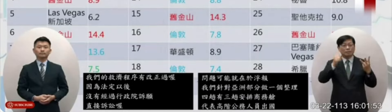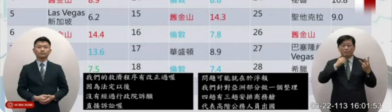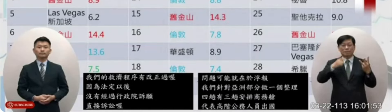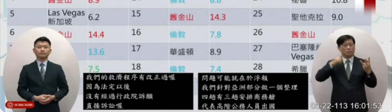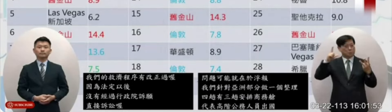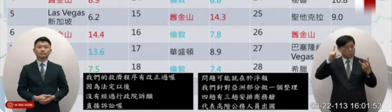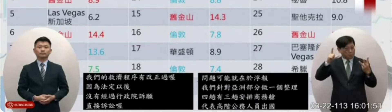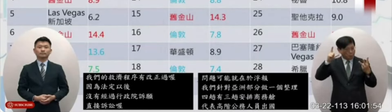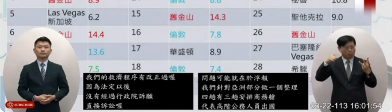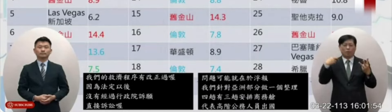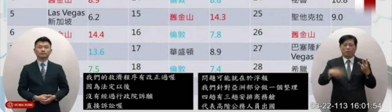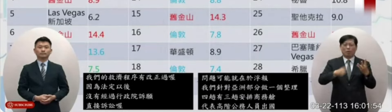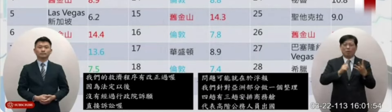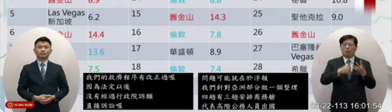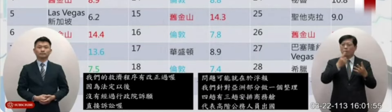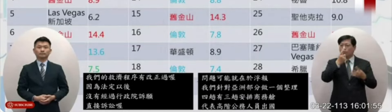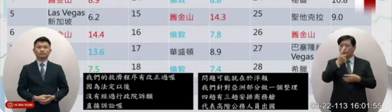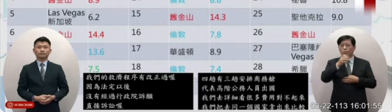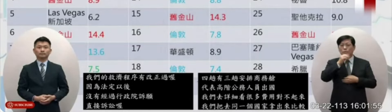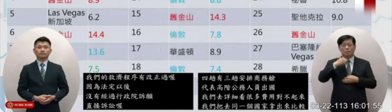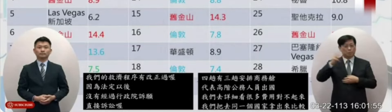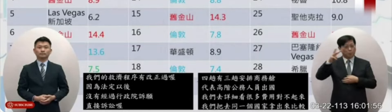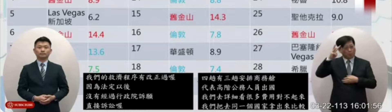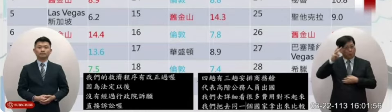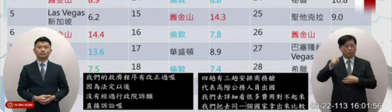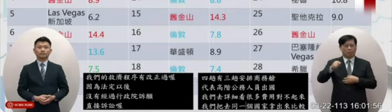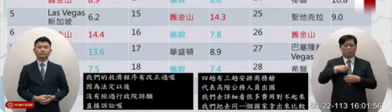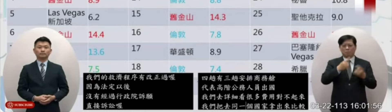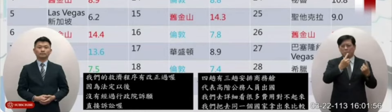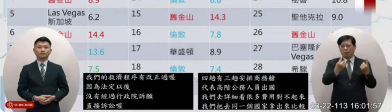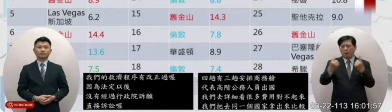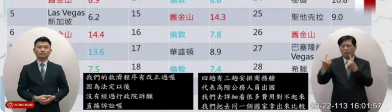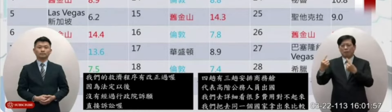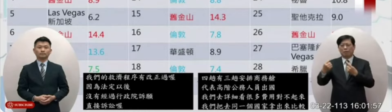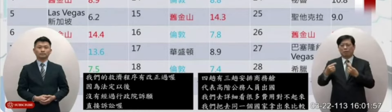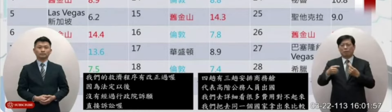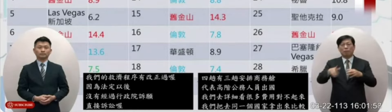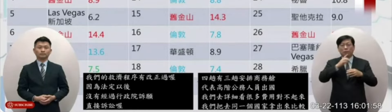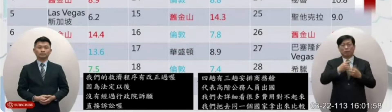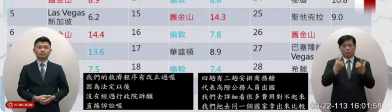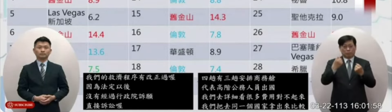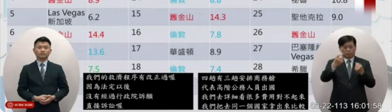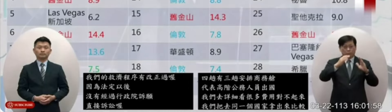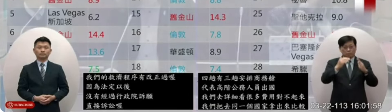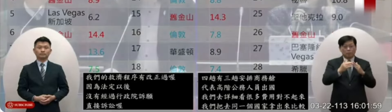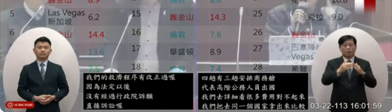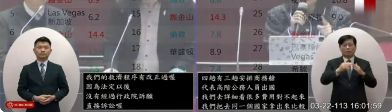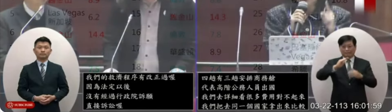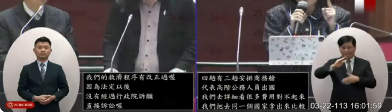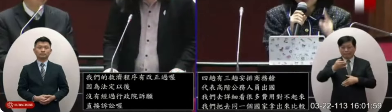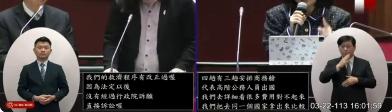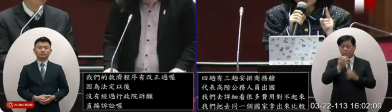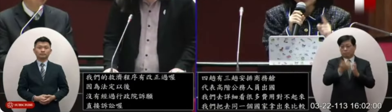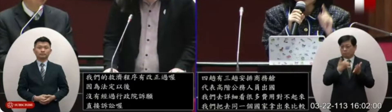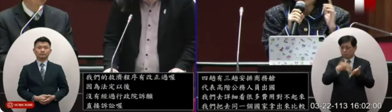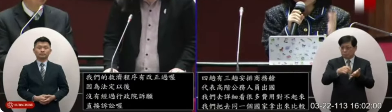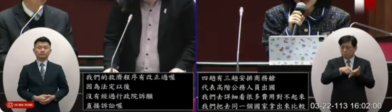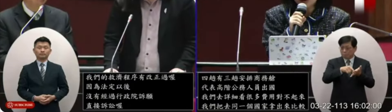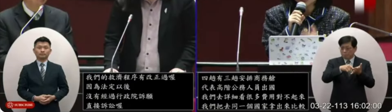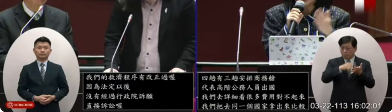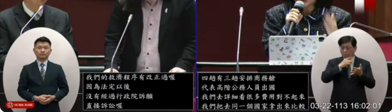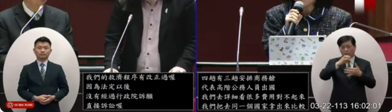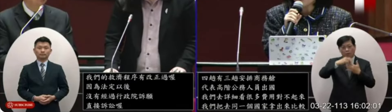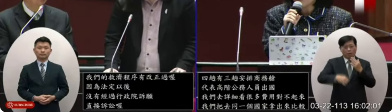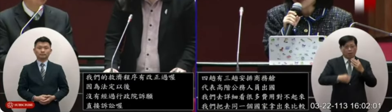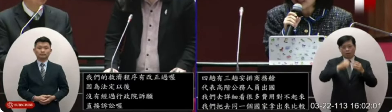藍色是倫敦喔然後還有綠色是華盛頓你可以看到的是呢你去同一個國家可是預算編